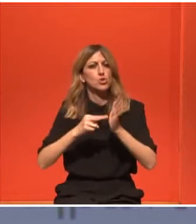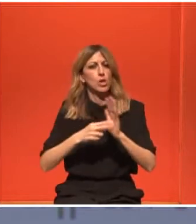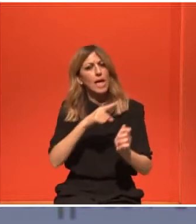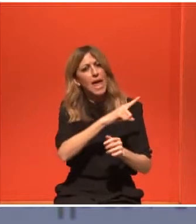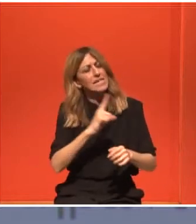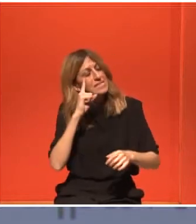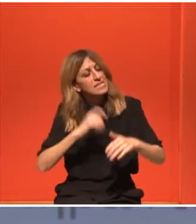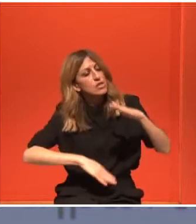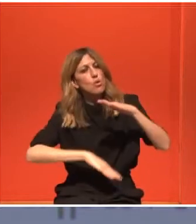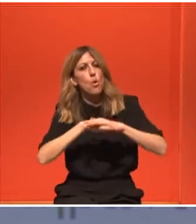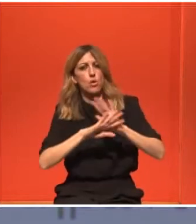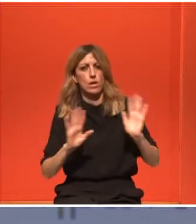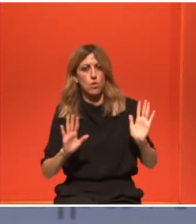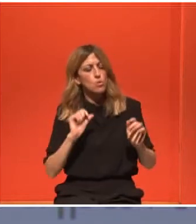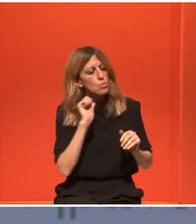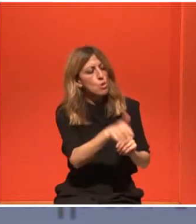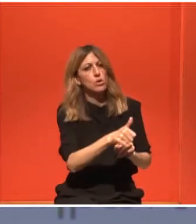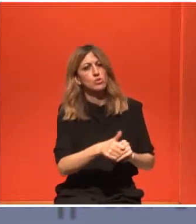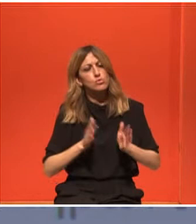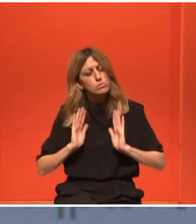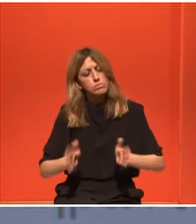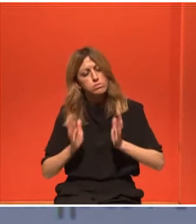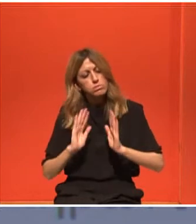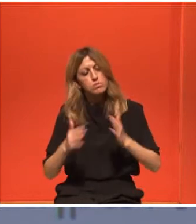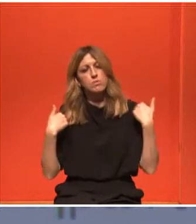Δεν ξεπερνάμε τα όριά μας. Παλεύουμε μαζί.